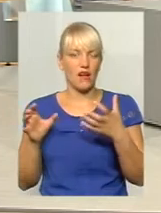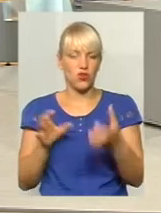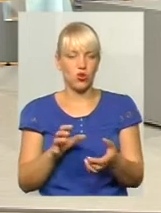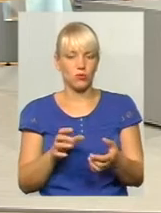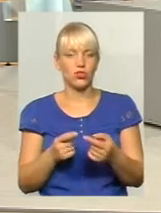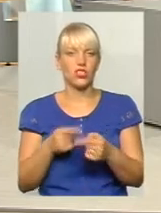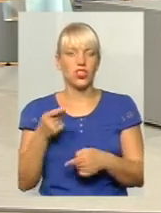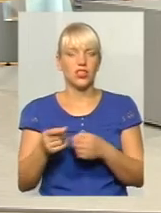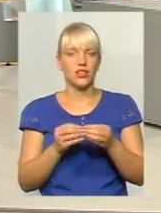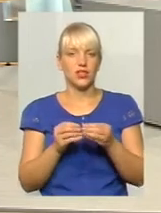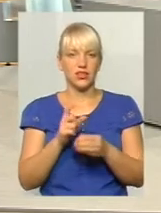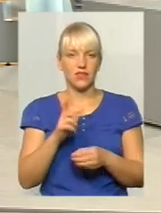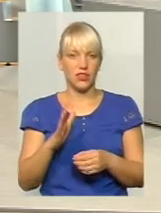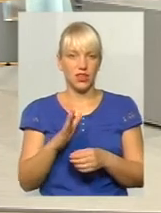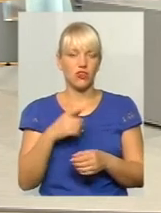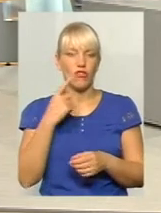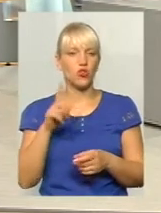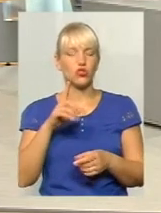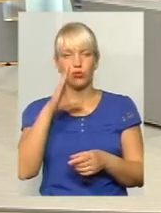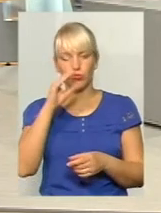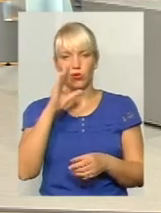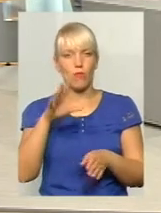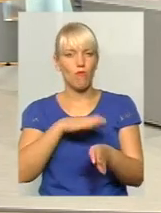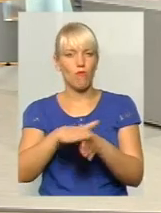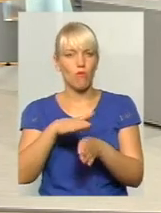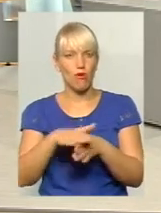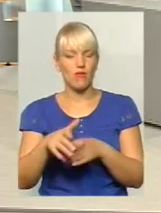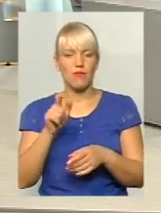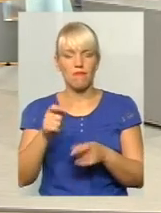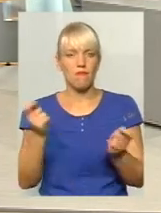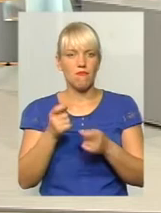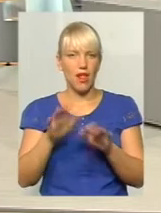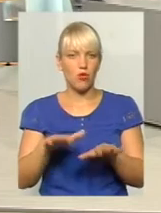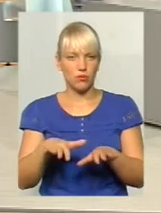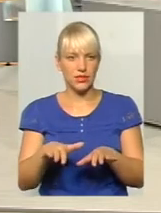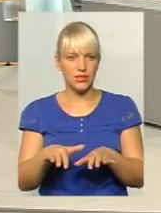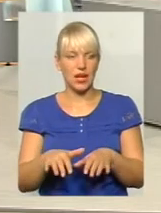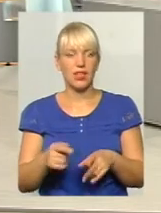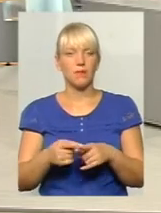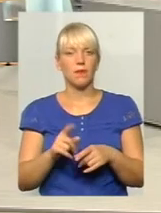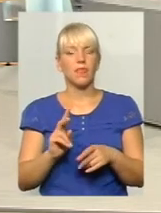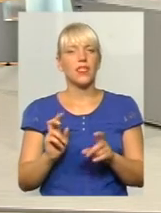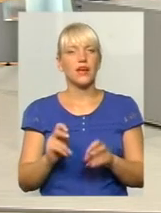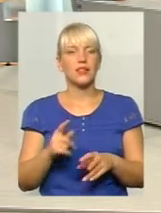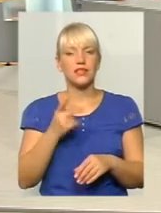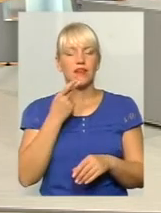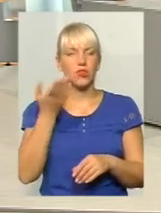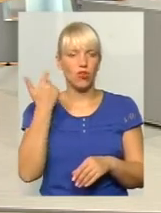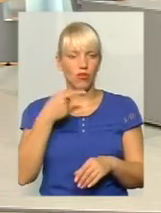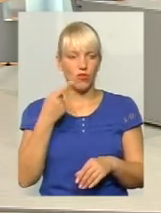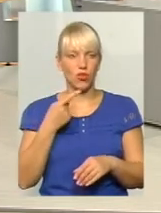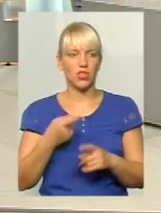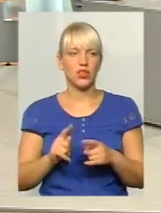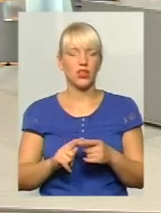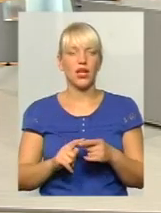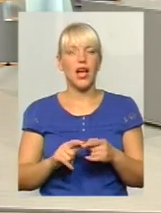зараз чому? Всі кажуть, в маршрутках вони наповнені, там мало місця всі, там, ну, раніше завжди говорили стоячих, беруть,